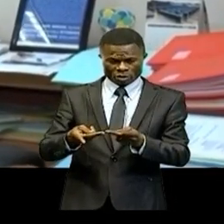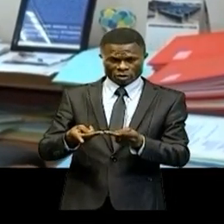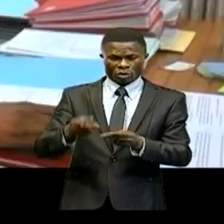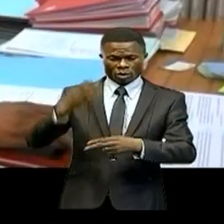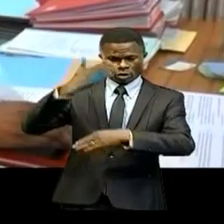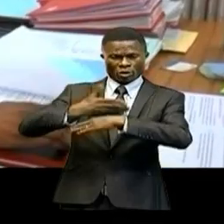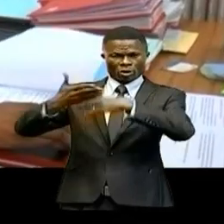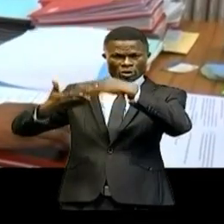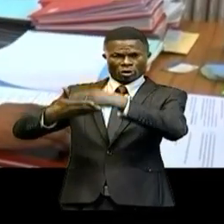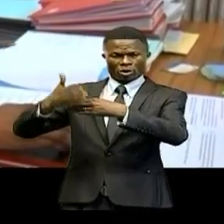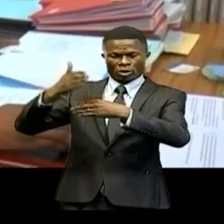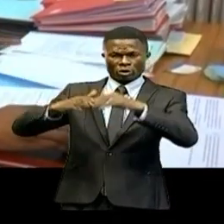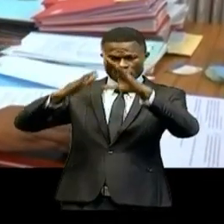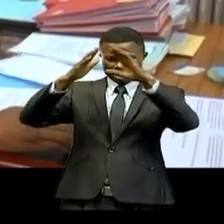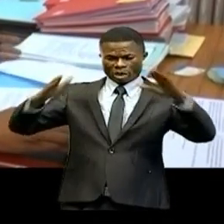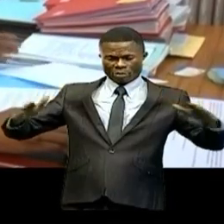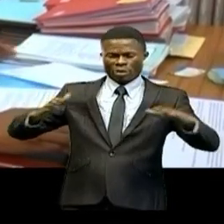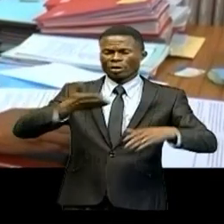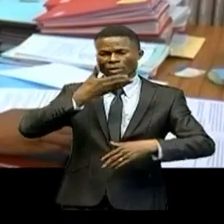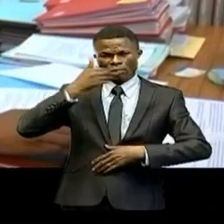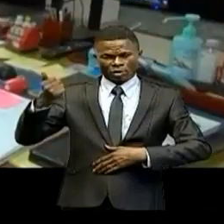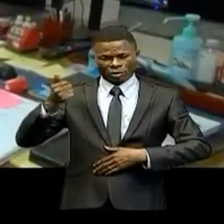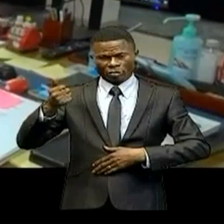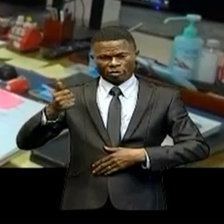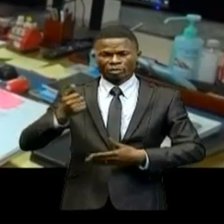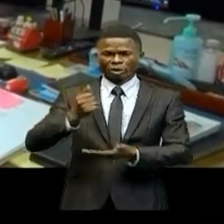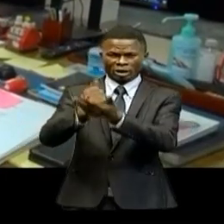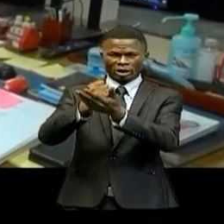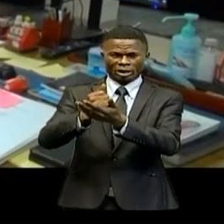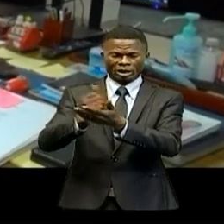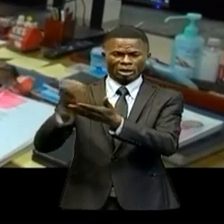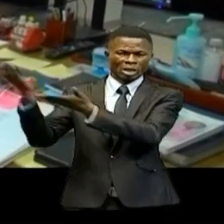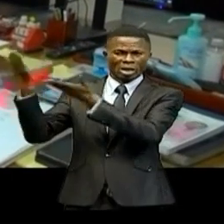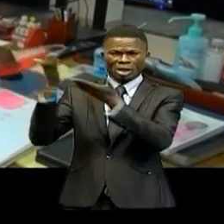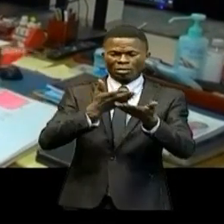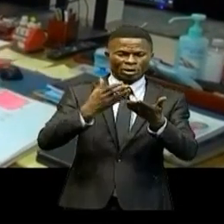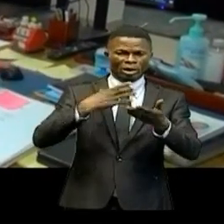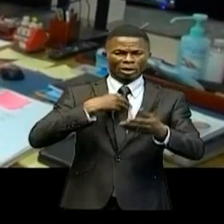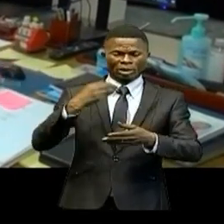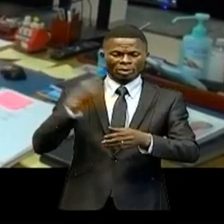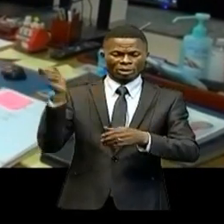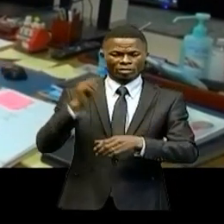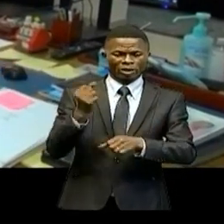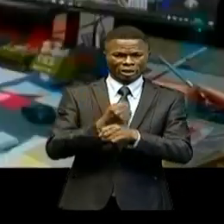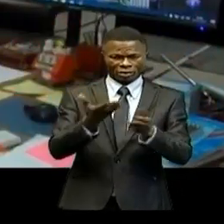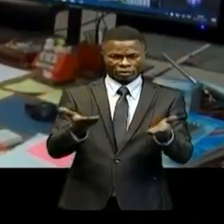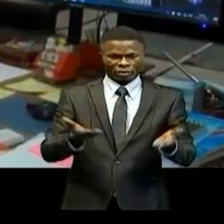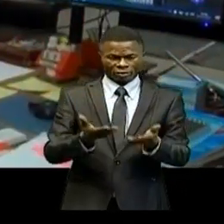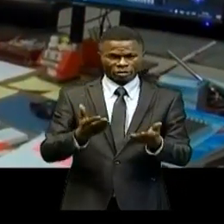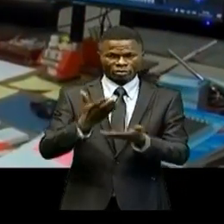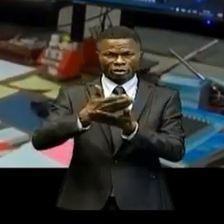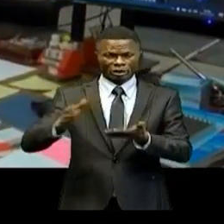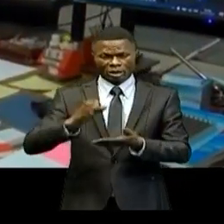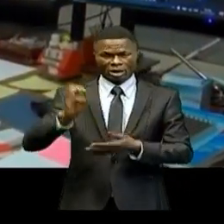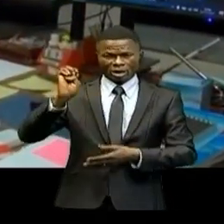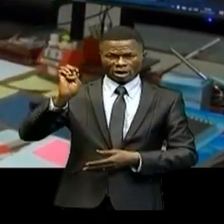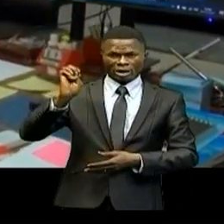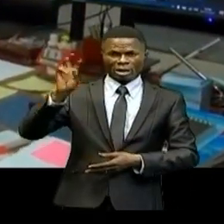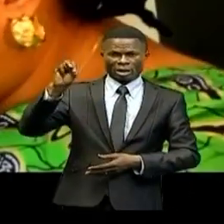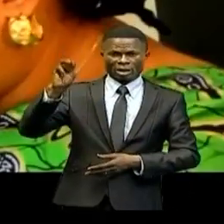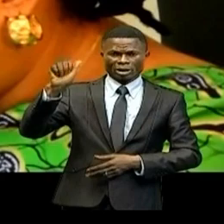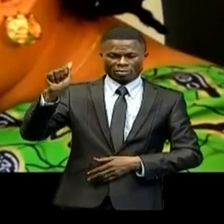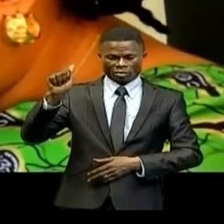construction des logements abordables et à faciliter l'investissement. La partie EMAR, quant à elle,